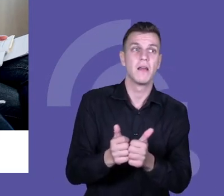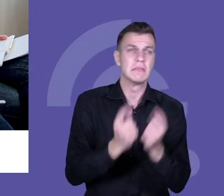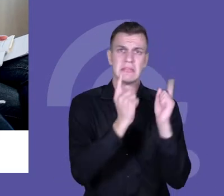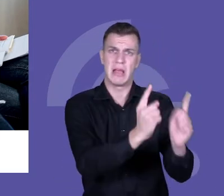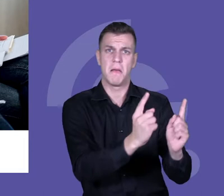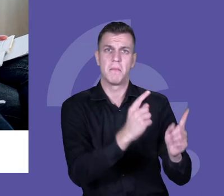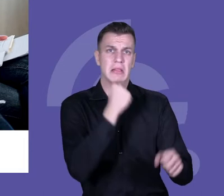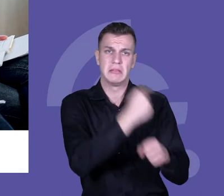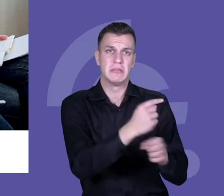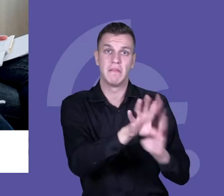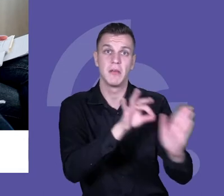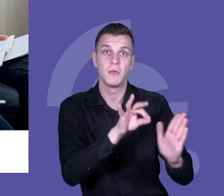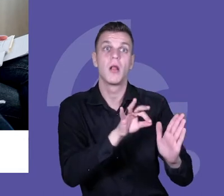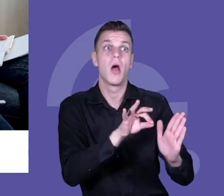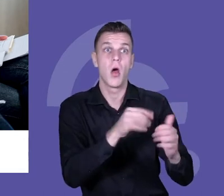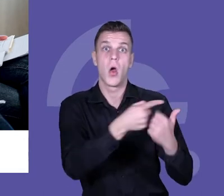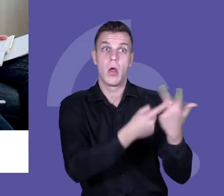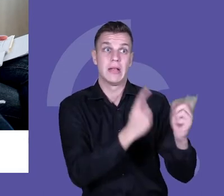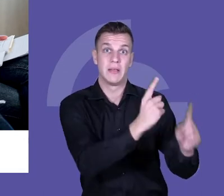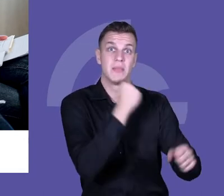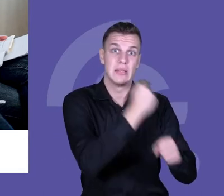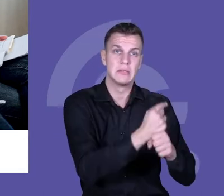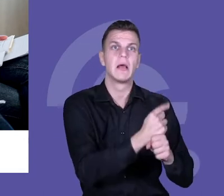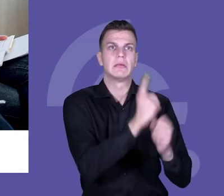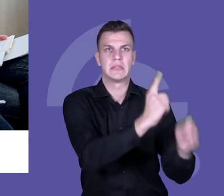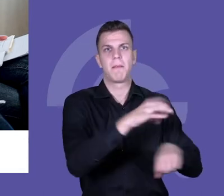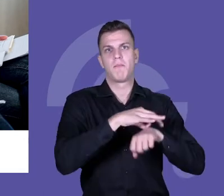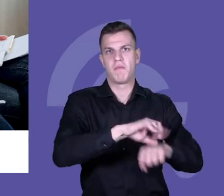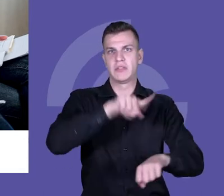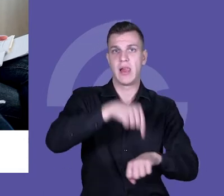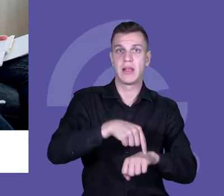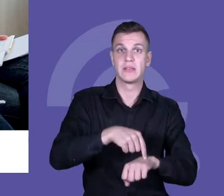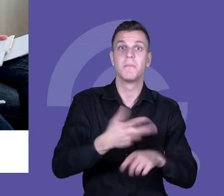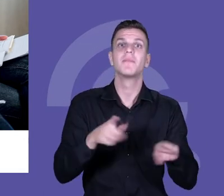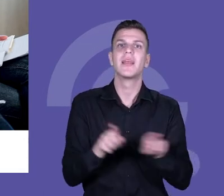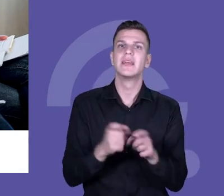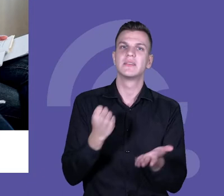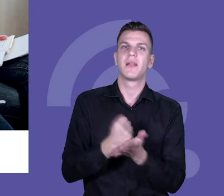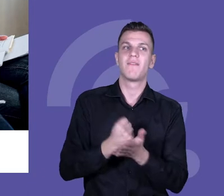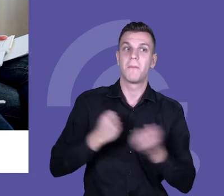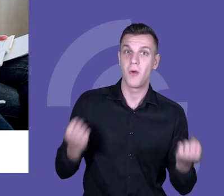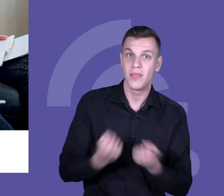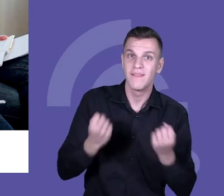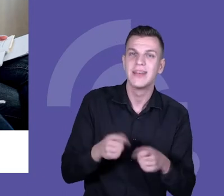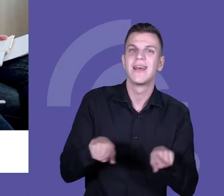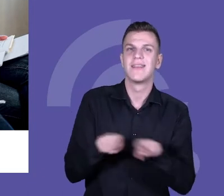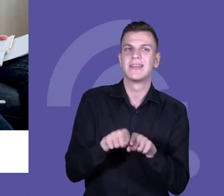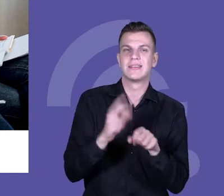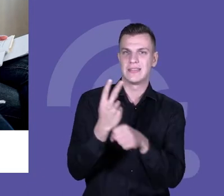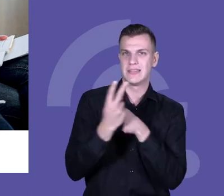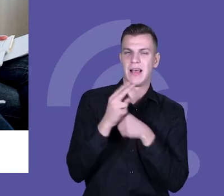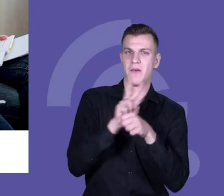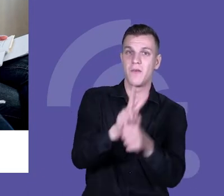to, co dzieje się na lekcji. Stawialiśmy też na motywację i zaufanie zarówno do nauczycieli, jak i do